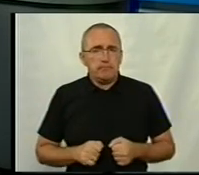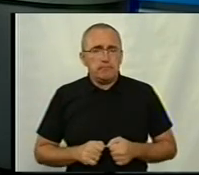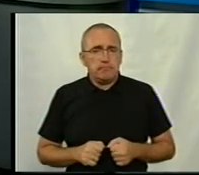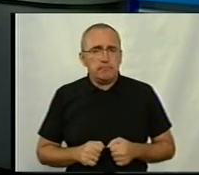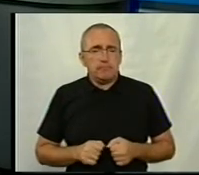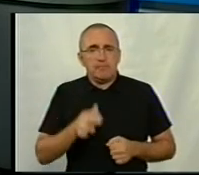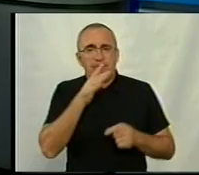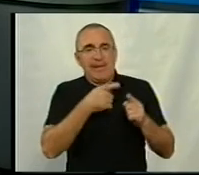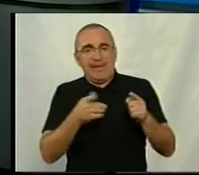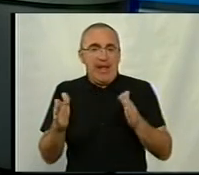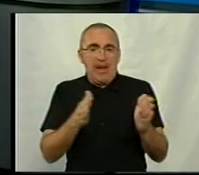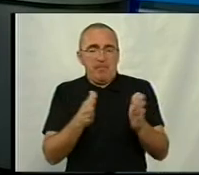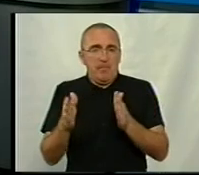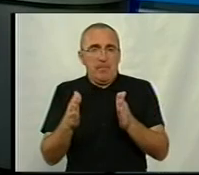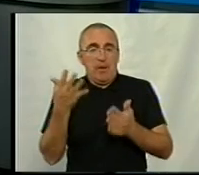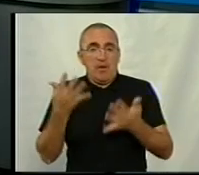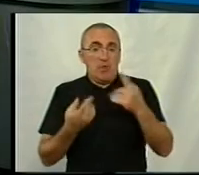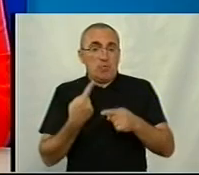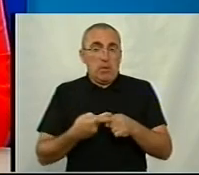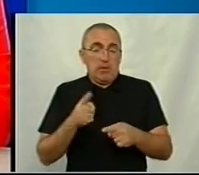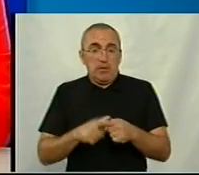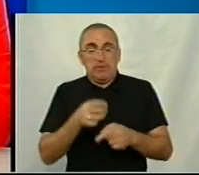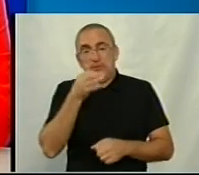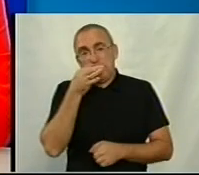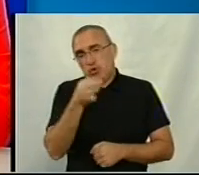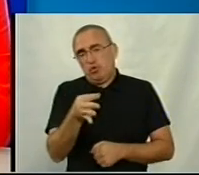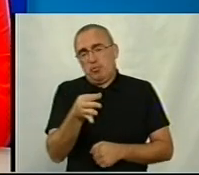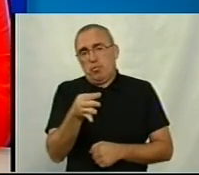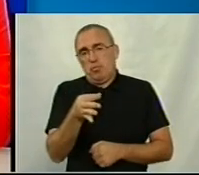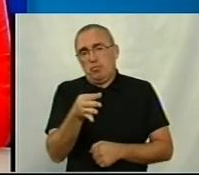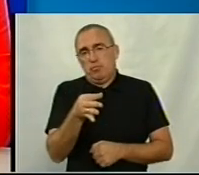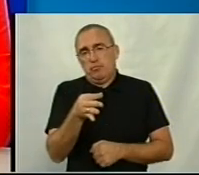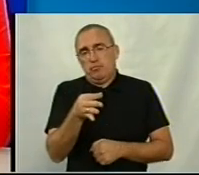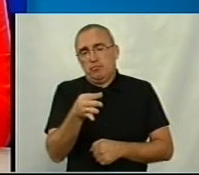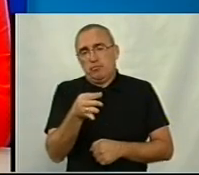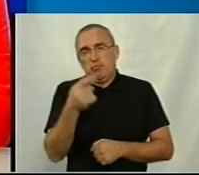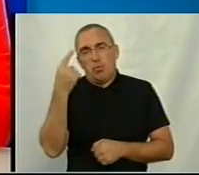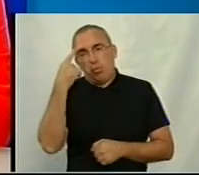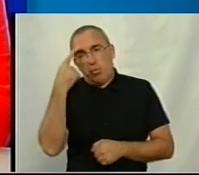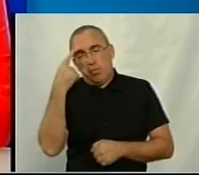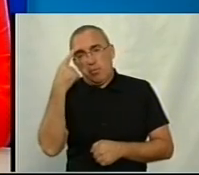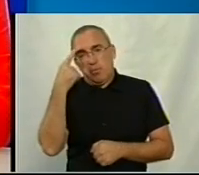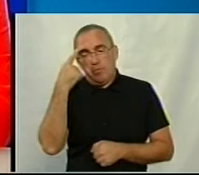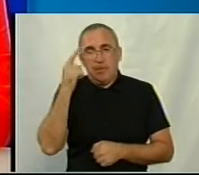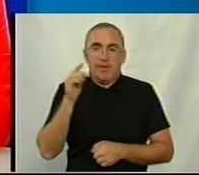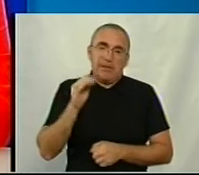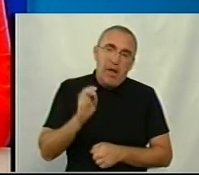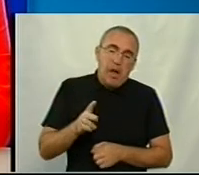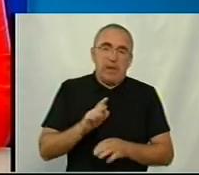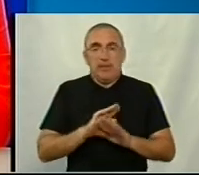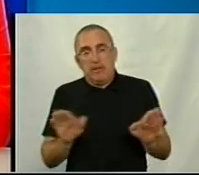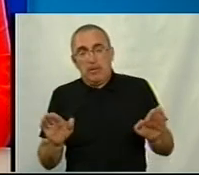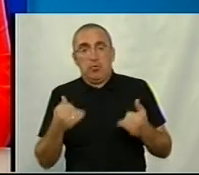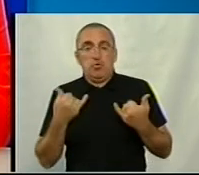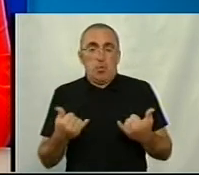Над термінами, якщо думки так чи не так, на